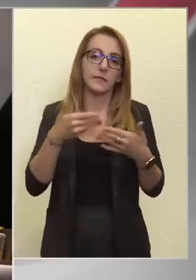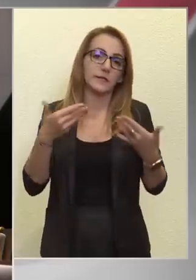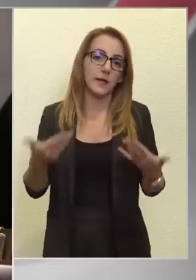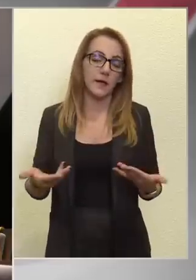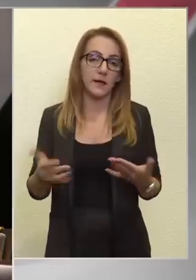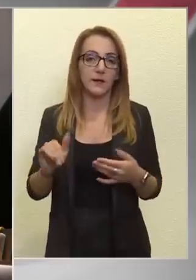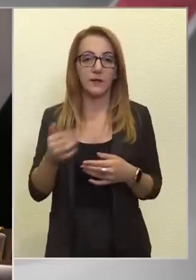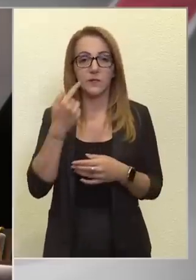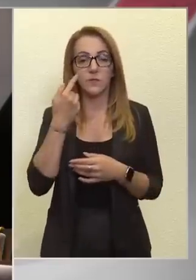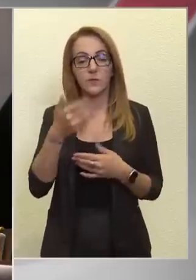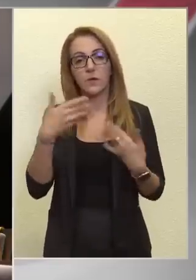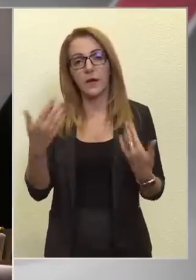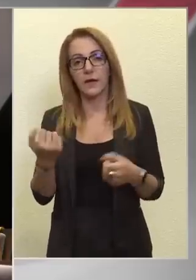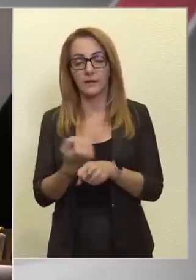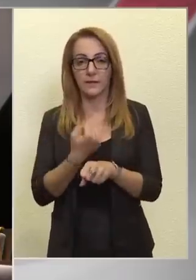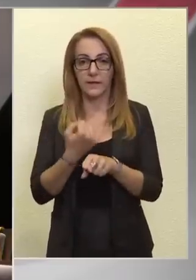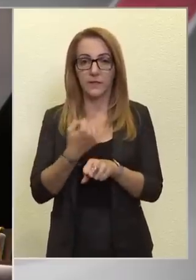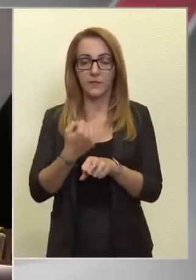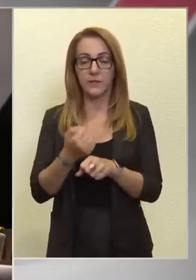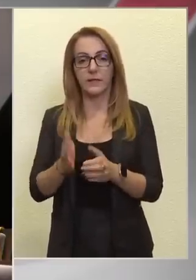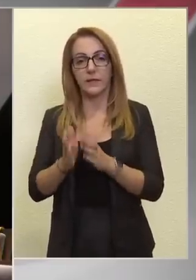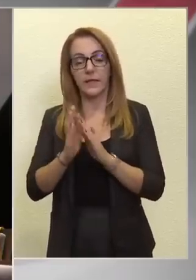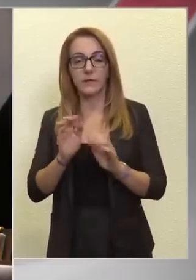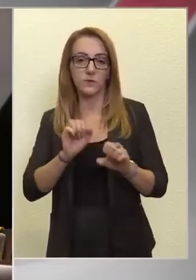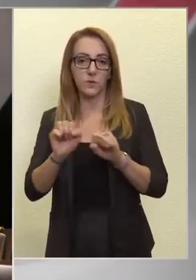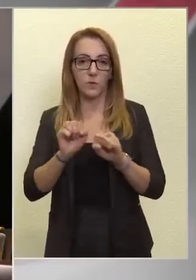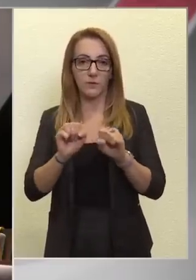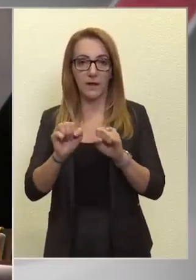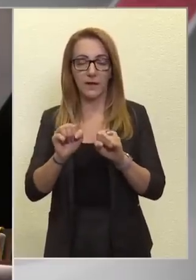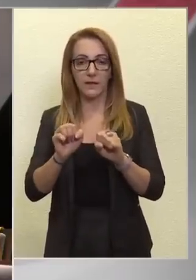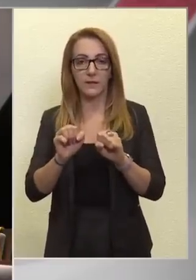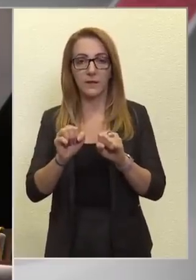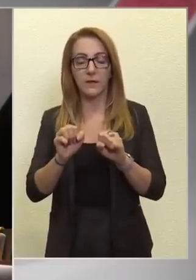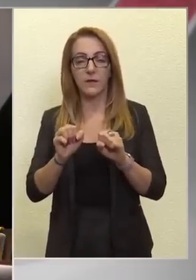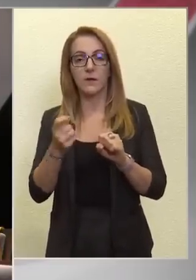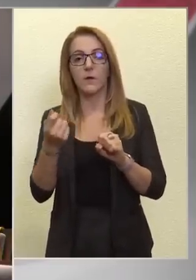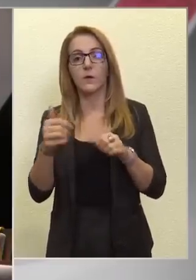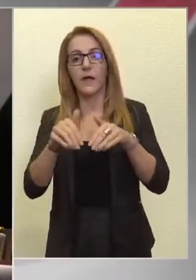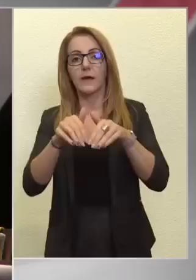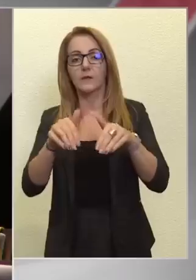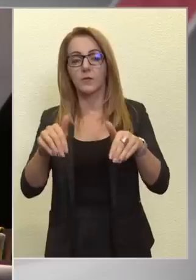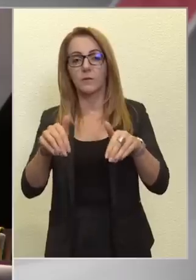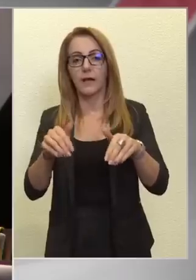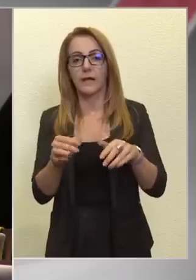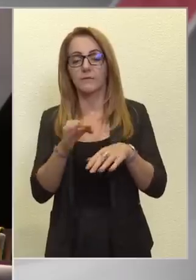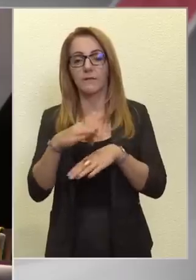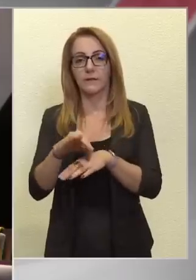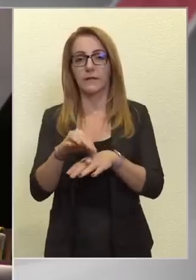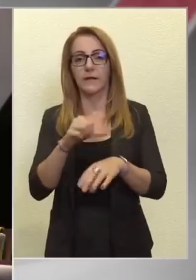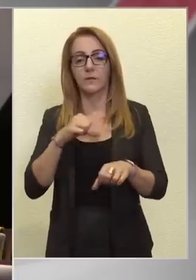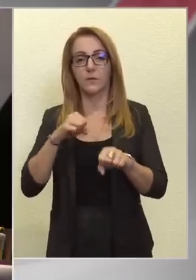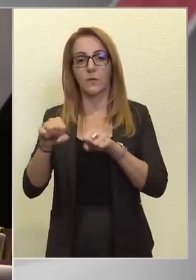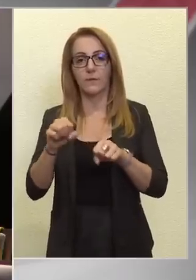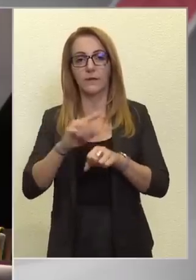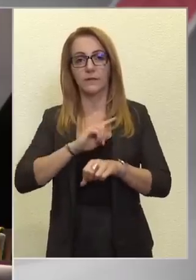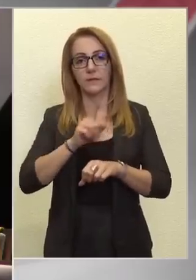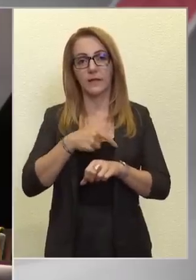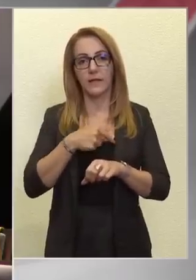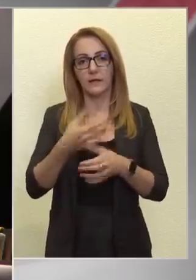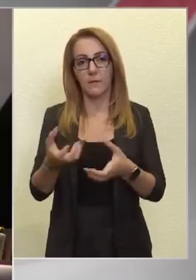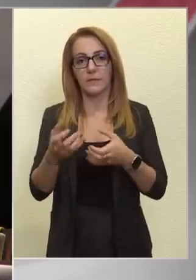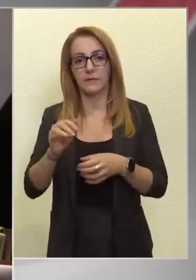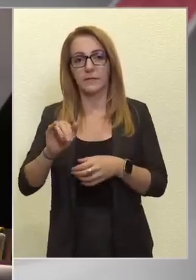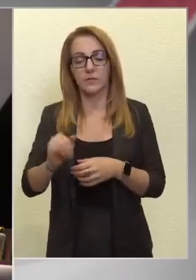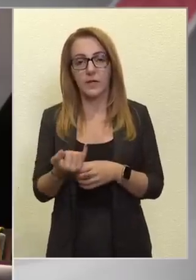és tudja-e teljesíteni azt a kérést a kormány, hogy ársapkát vezet be az önkormányzati energiabeszerzésekre is,